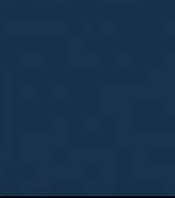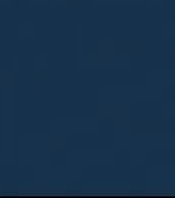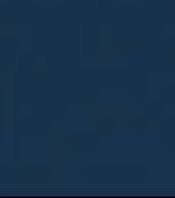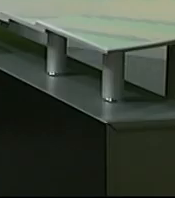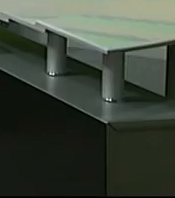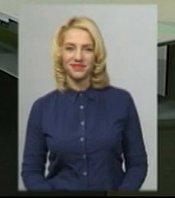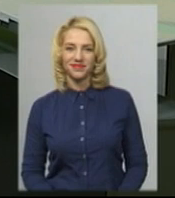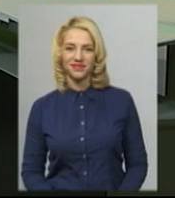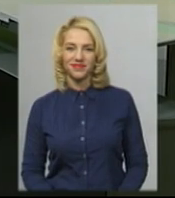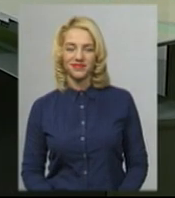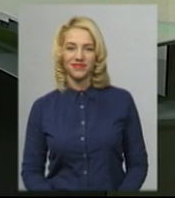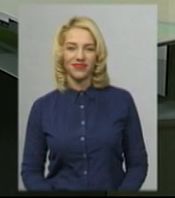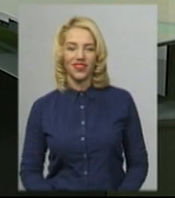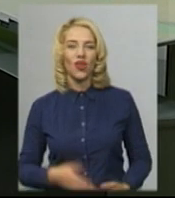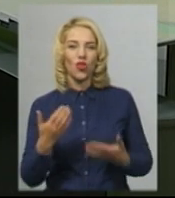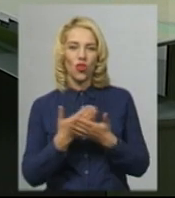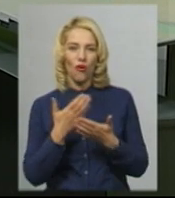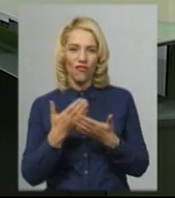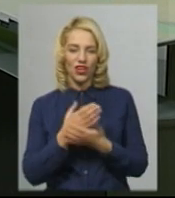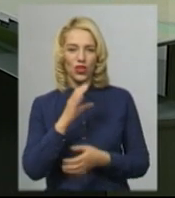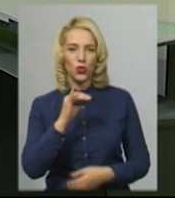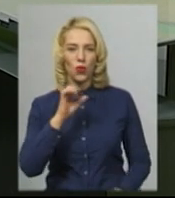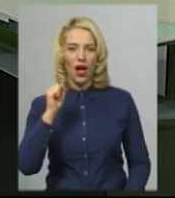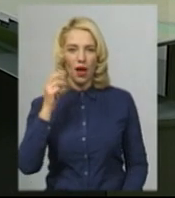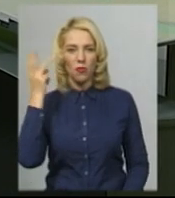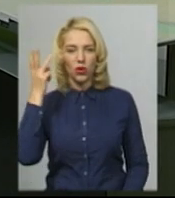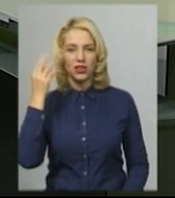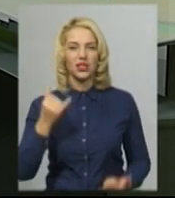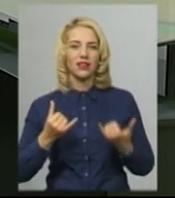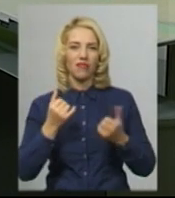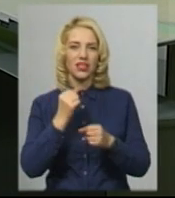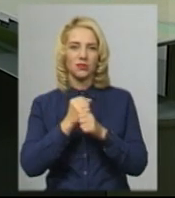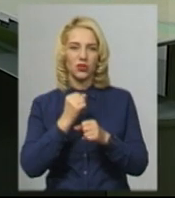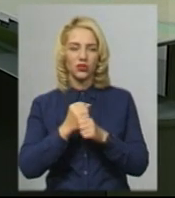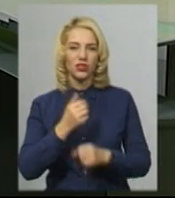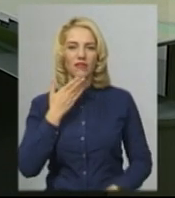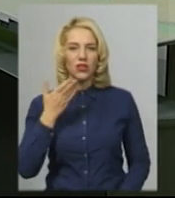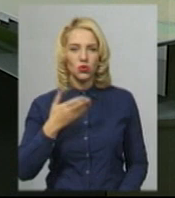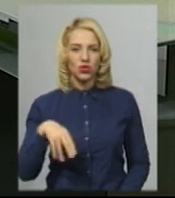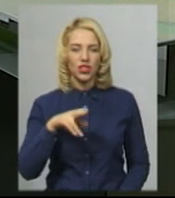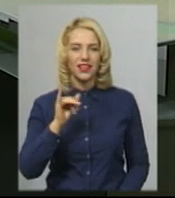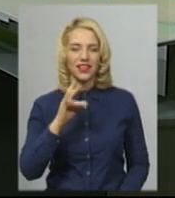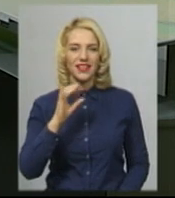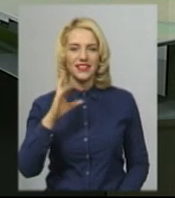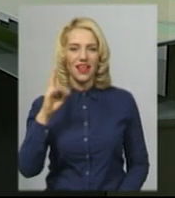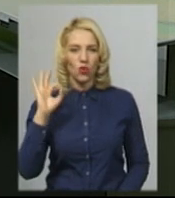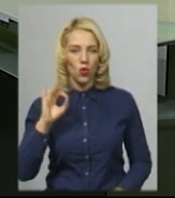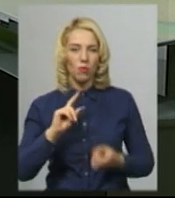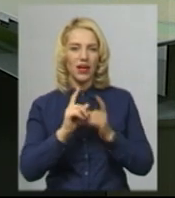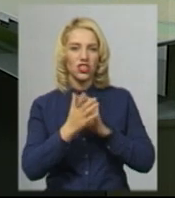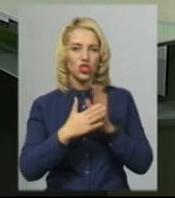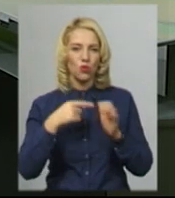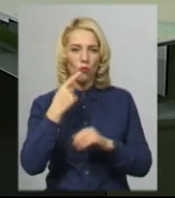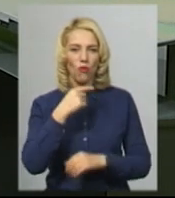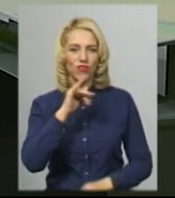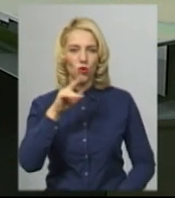Музика Новини в ефірі ЮА Поділля. У студії для вас працюють ведуча Дарина Денисенко, переклад на жестову мову Оксана Фіновська.